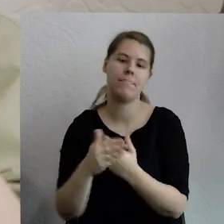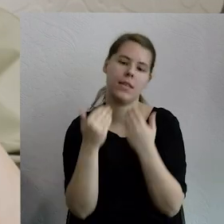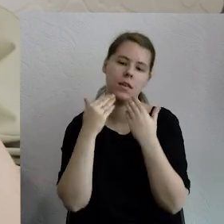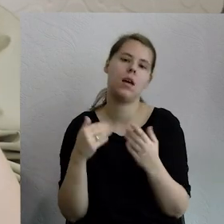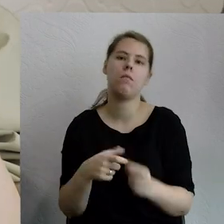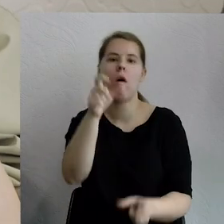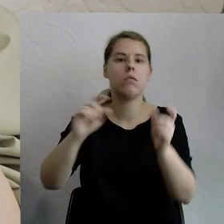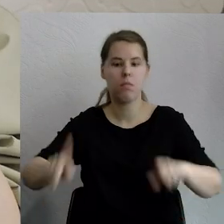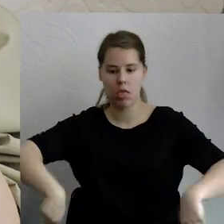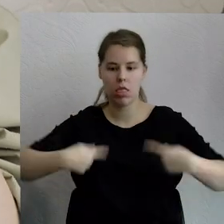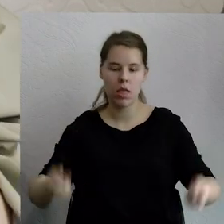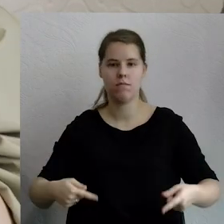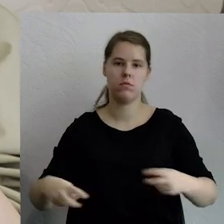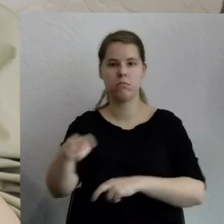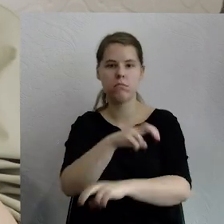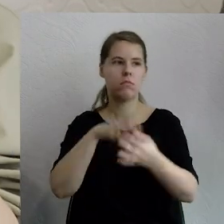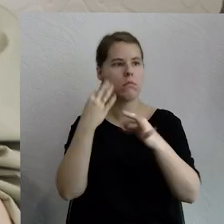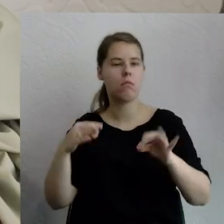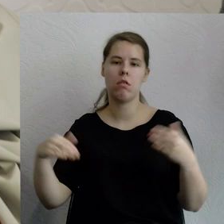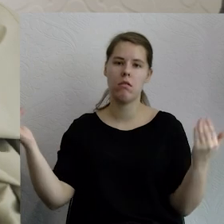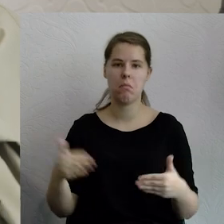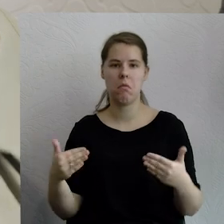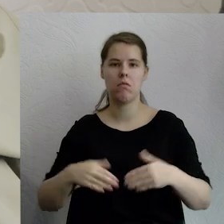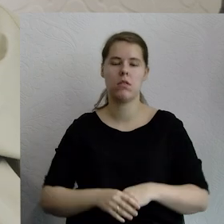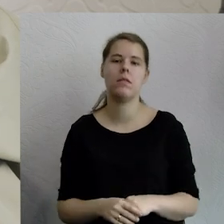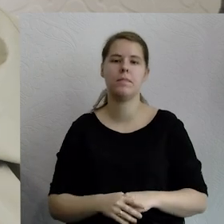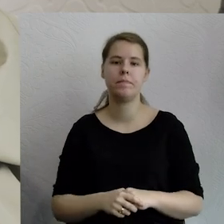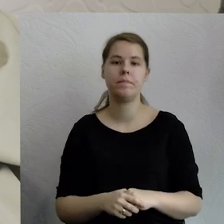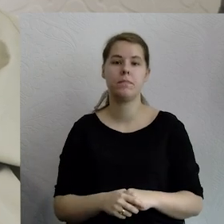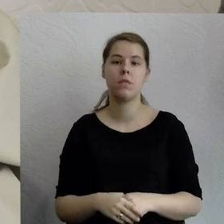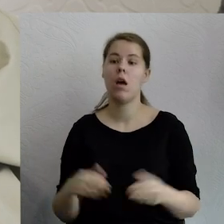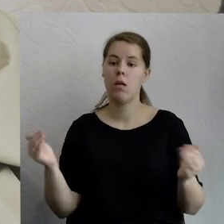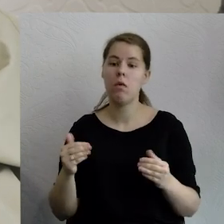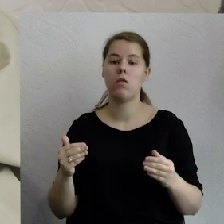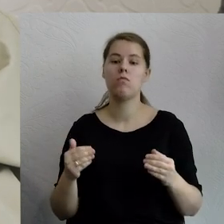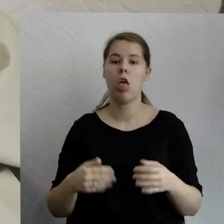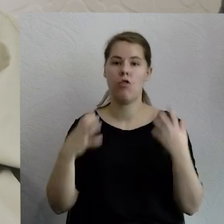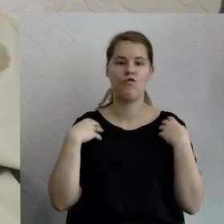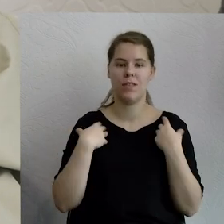mogły w jednym trybie funkcjonować w tej przestrzeni.